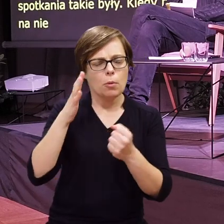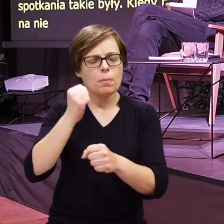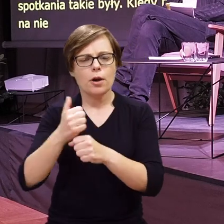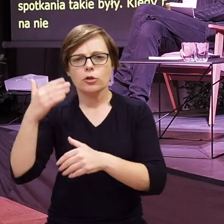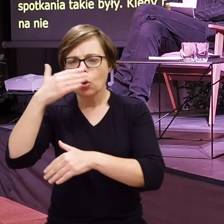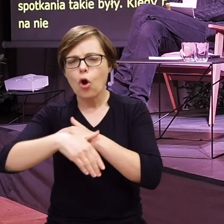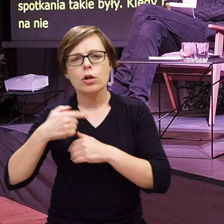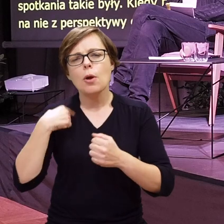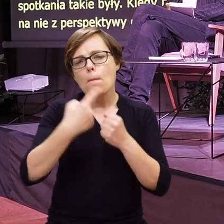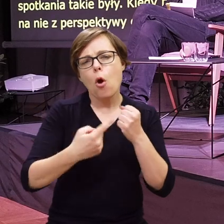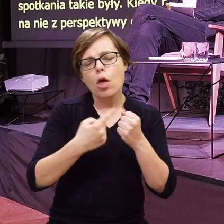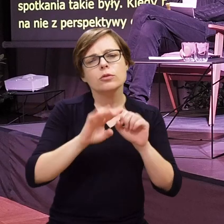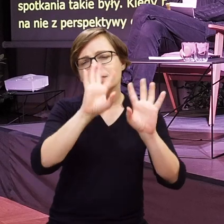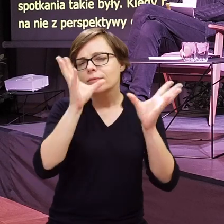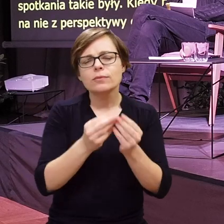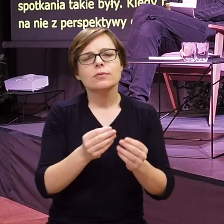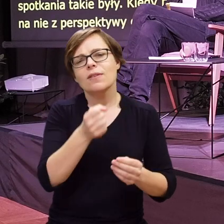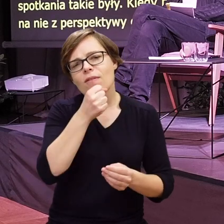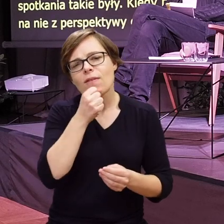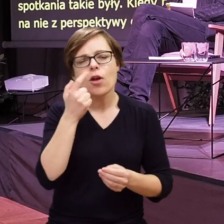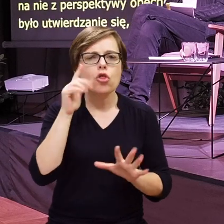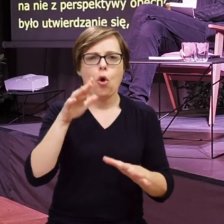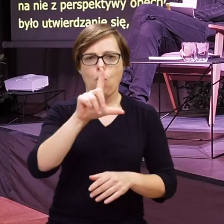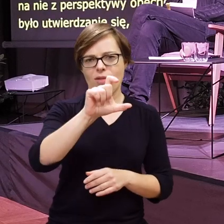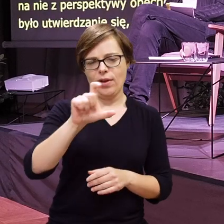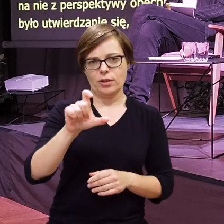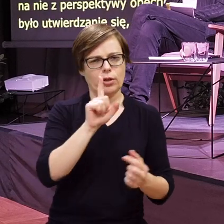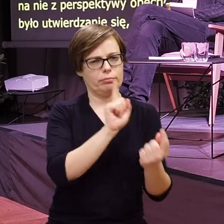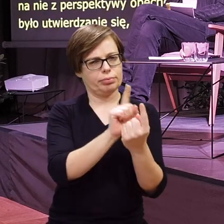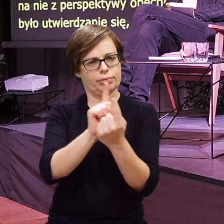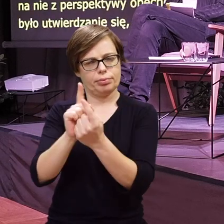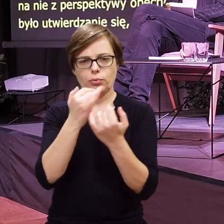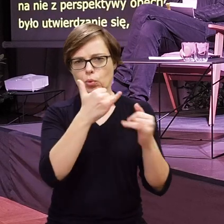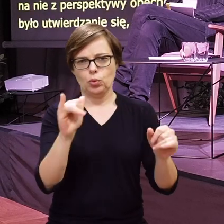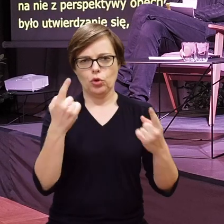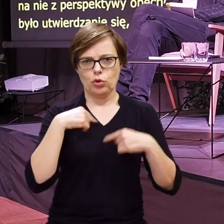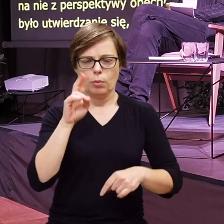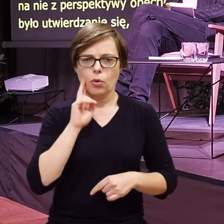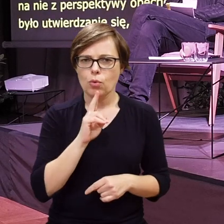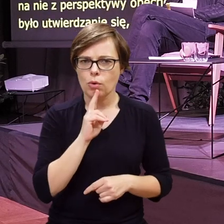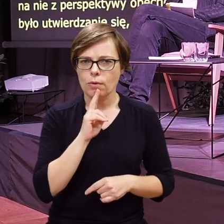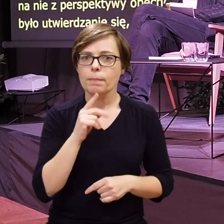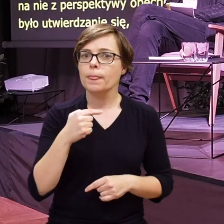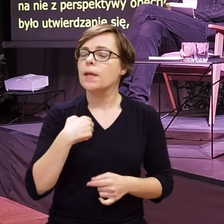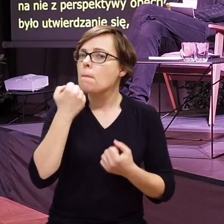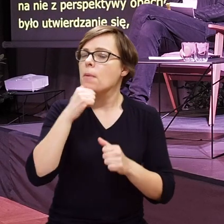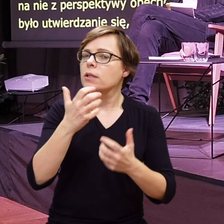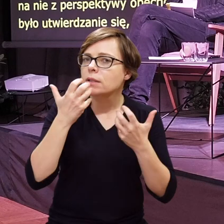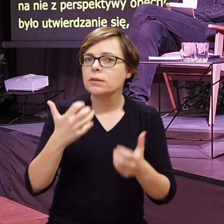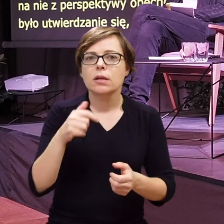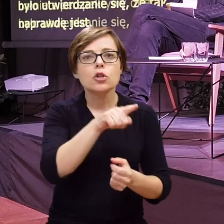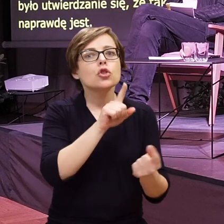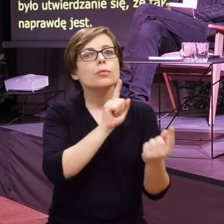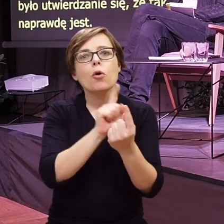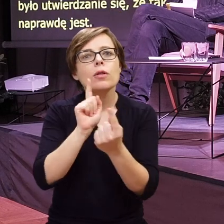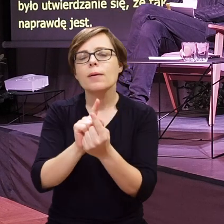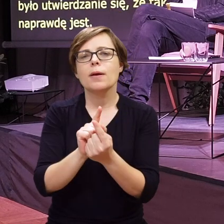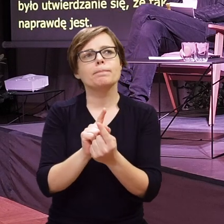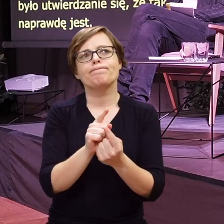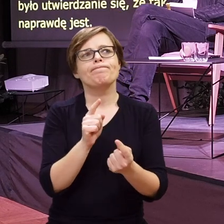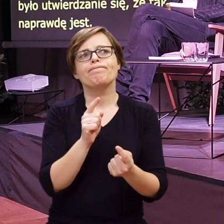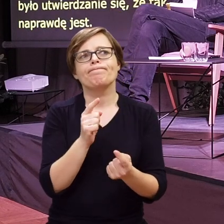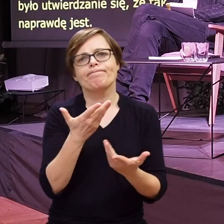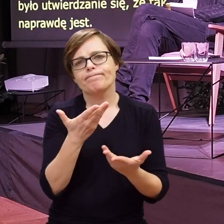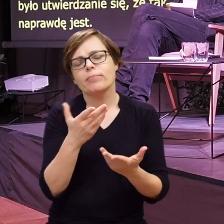Policzyłam pod koniec pracy, że tych wywiadów to około 200 spotkań z osobami głuchymi. I bardzo zależało mi na tym, żeby to były